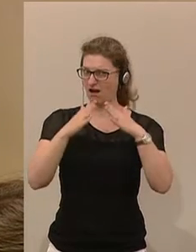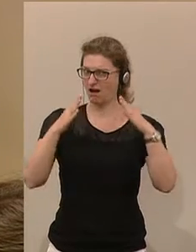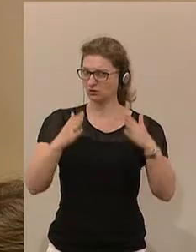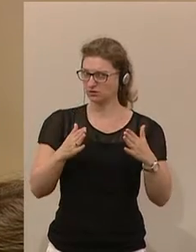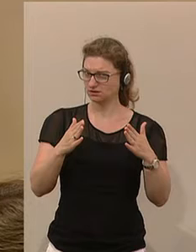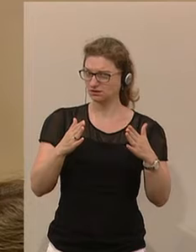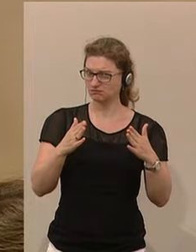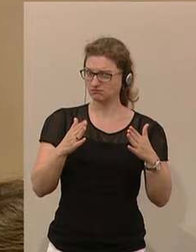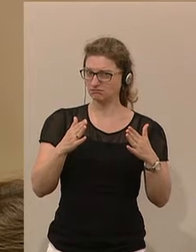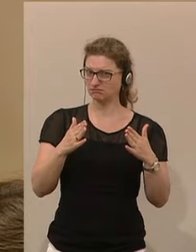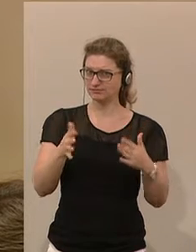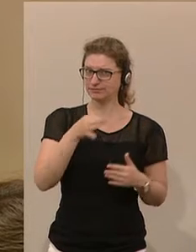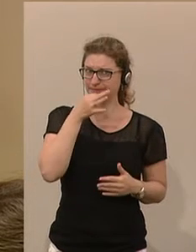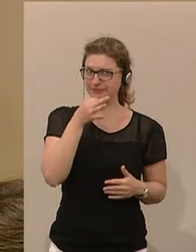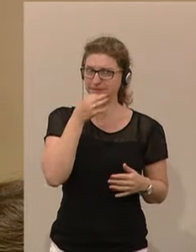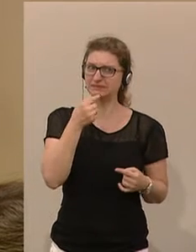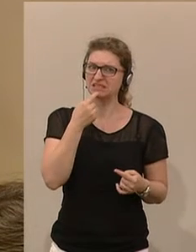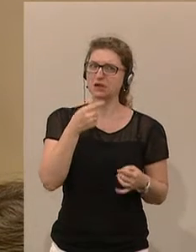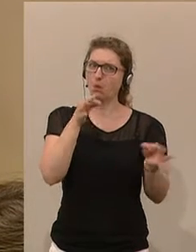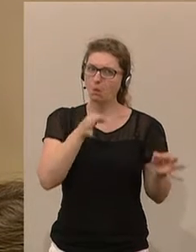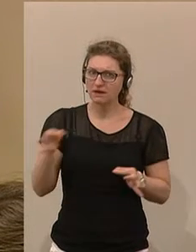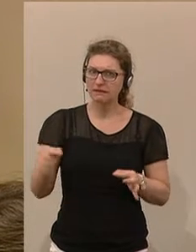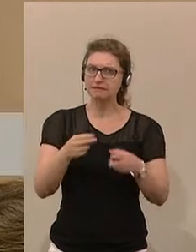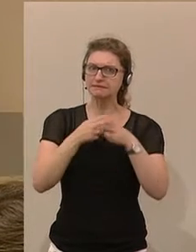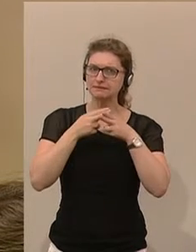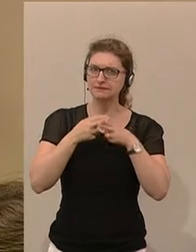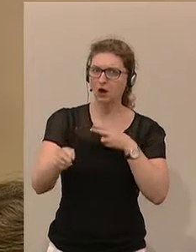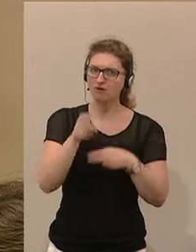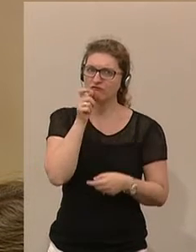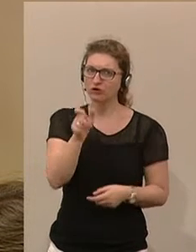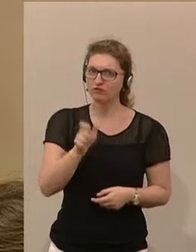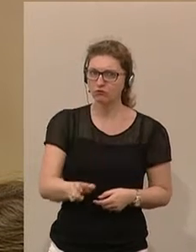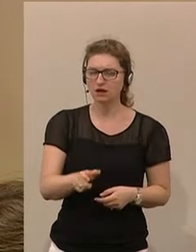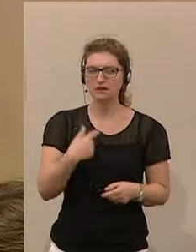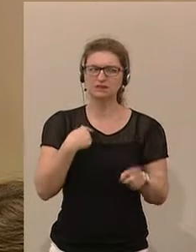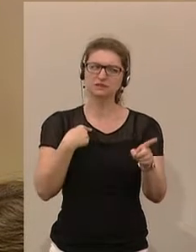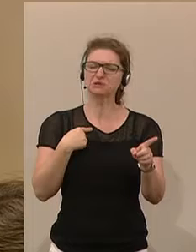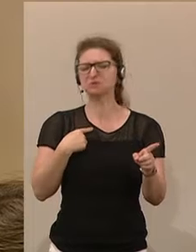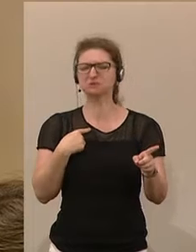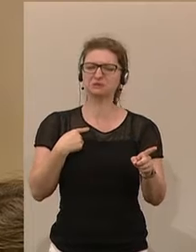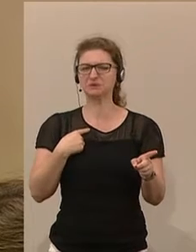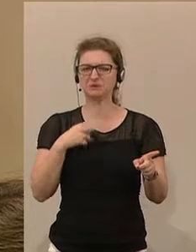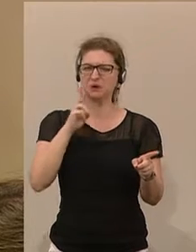von ordentlich und sauber sprechen, dann hat das, glaube ich, einen ganz besonderen Beigeschmack.